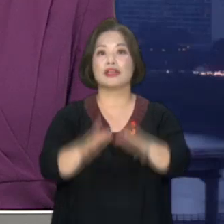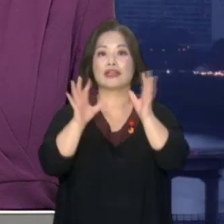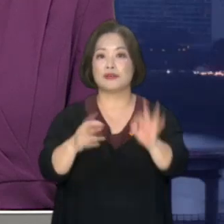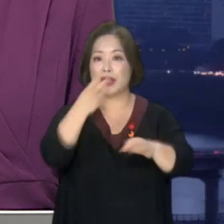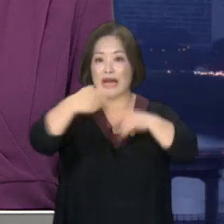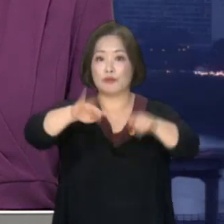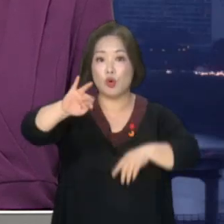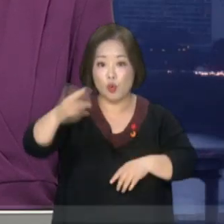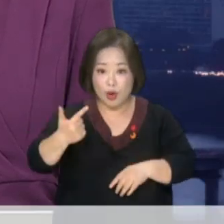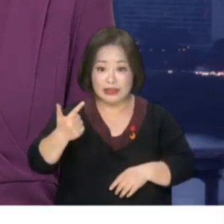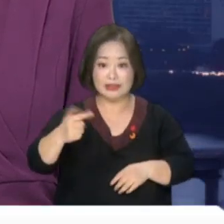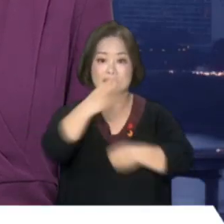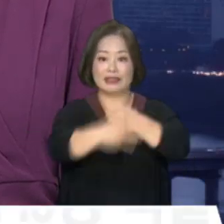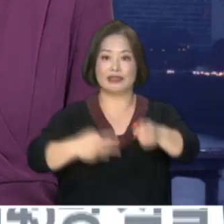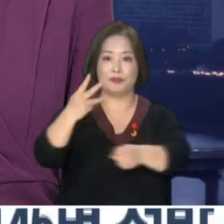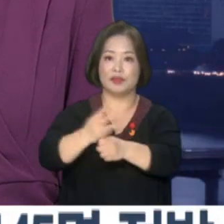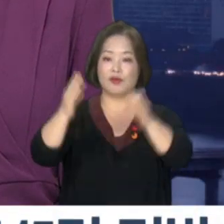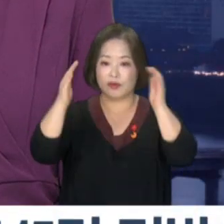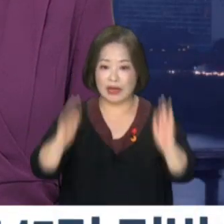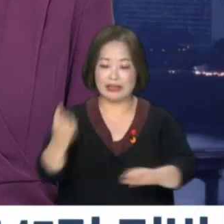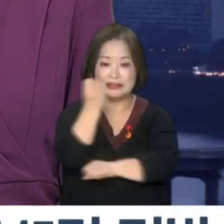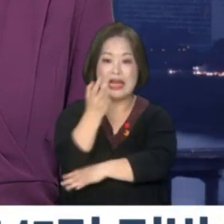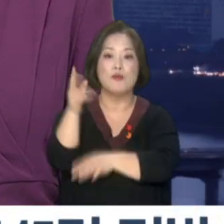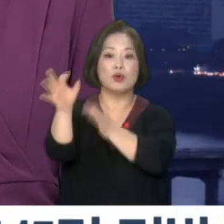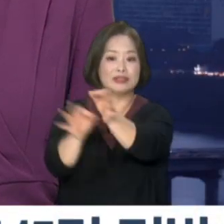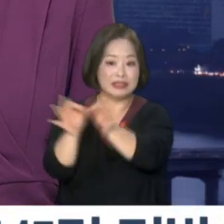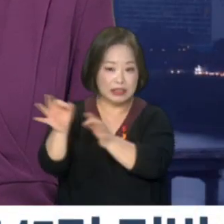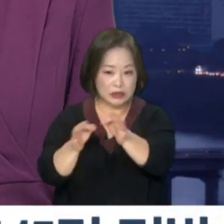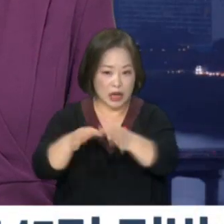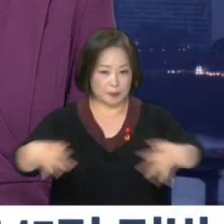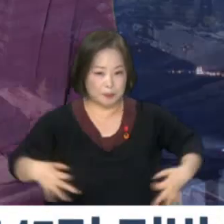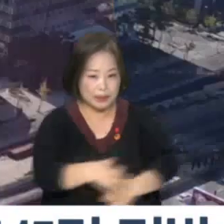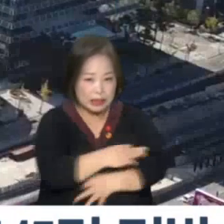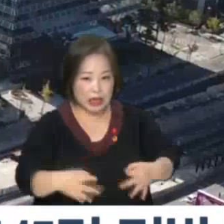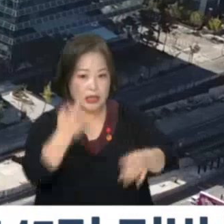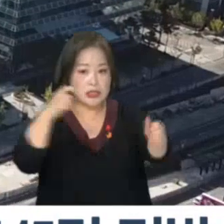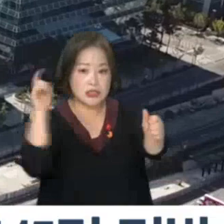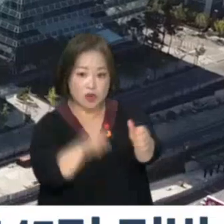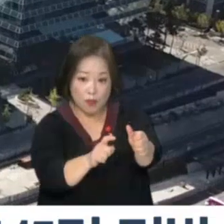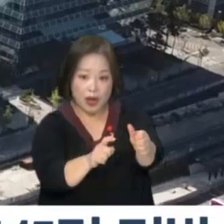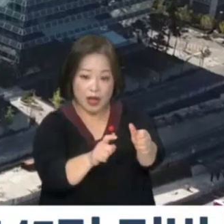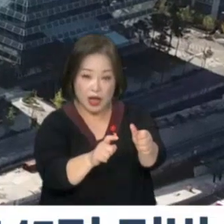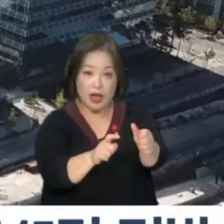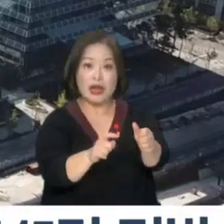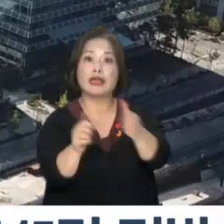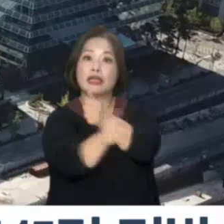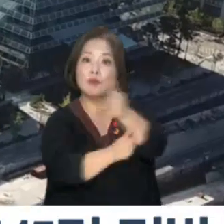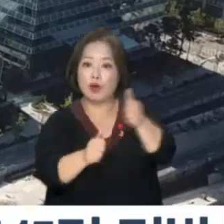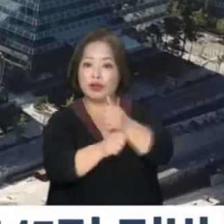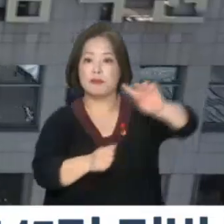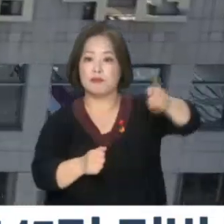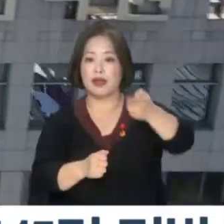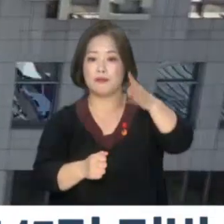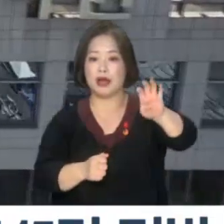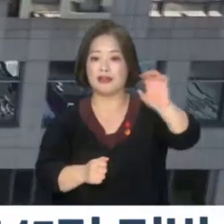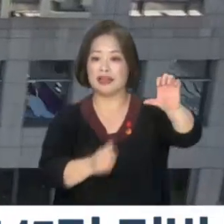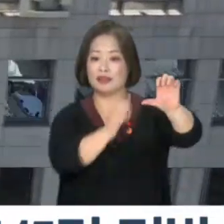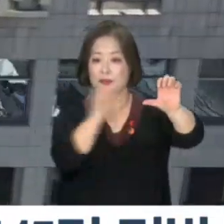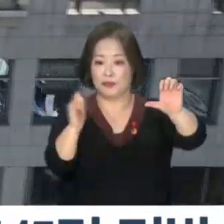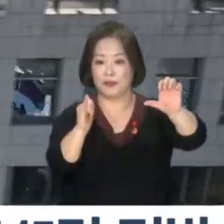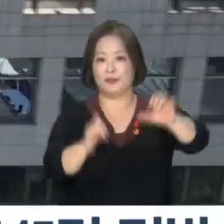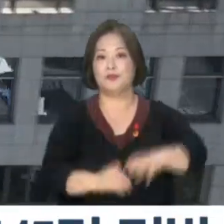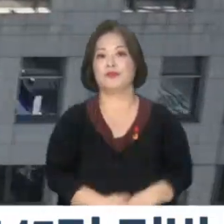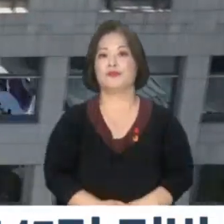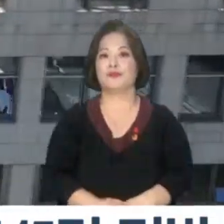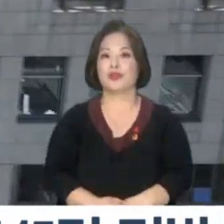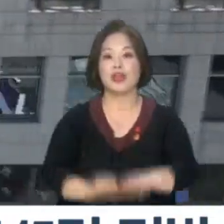금융감독원은 최근 3년간 자본시장 불공정 거래로 적발해 조치한 상장사 임직원이 145명에 달한다고